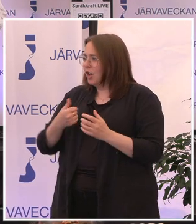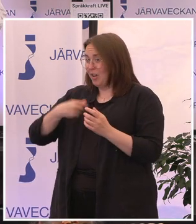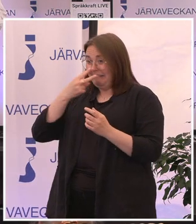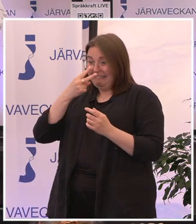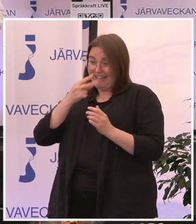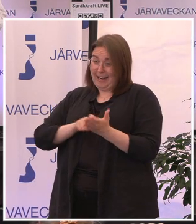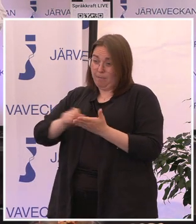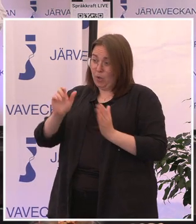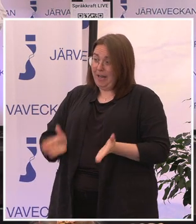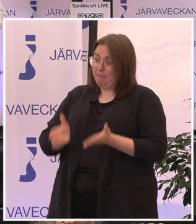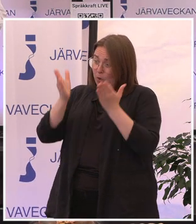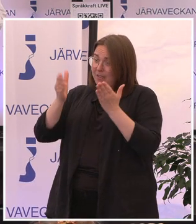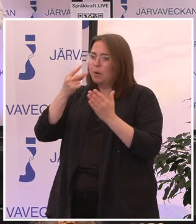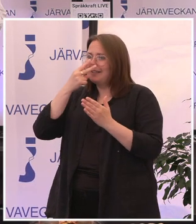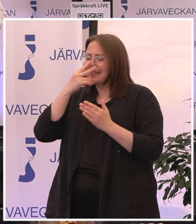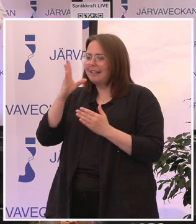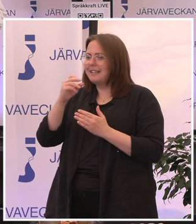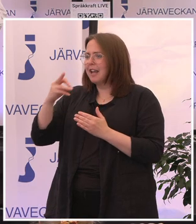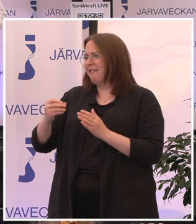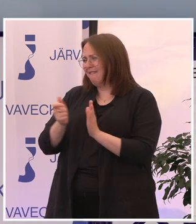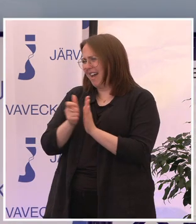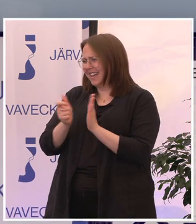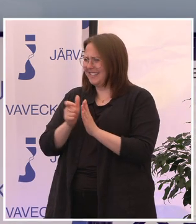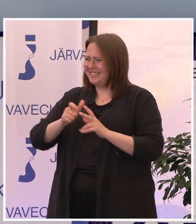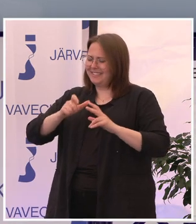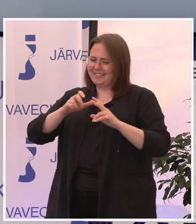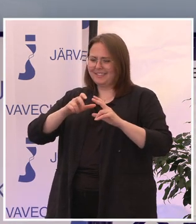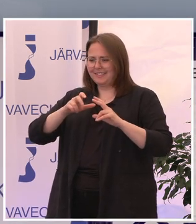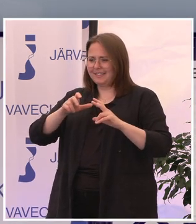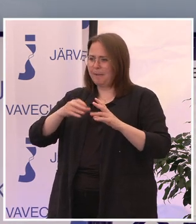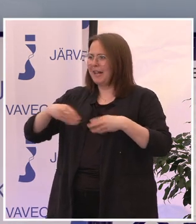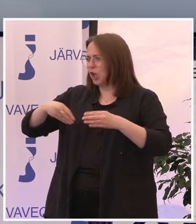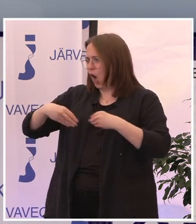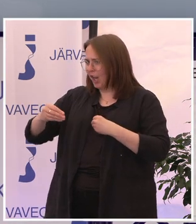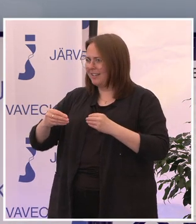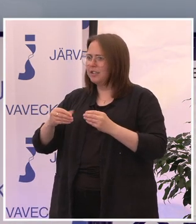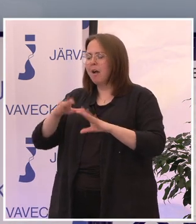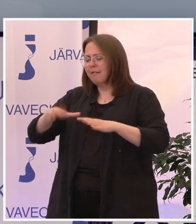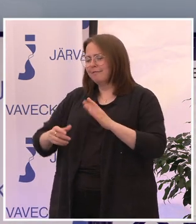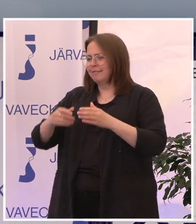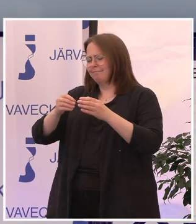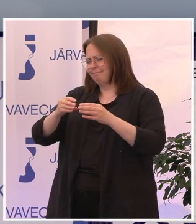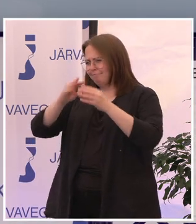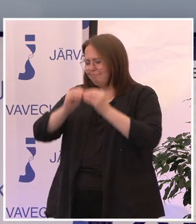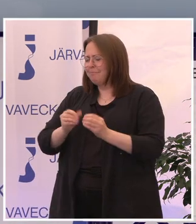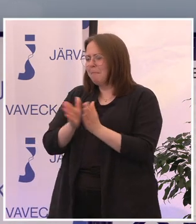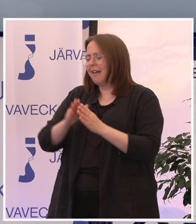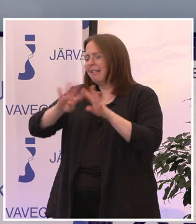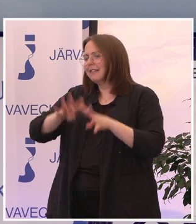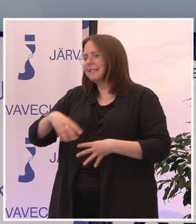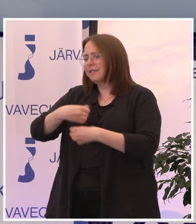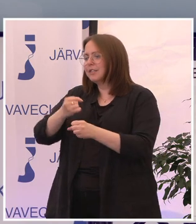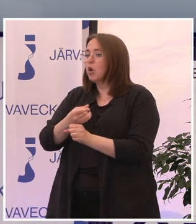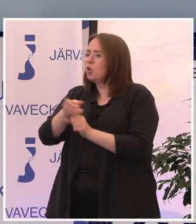i morse i Järvaveckans research. I samarbete med Internets stiftelsen som också har understrykit många,